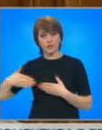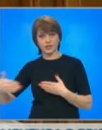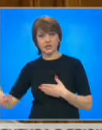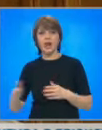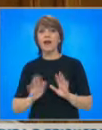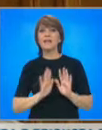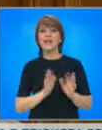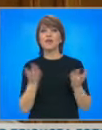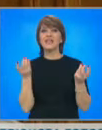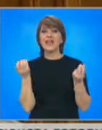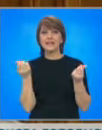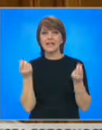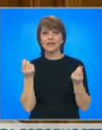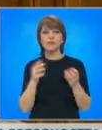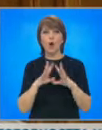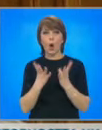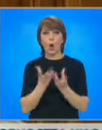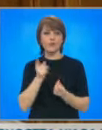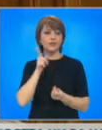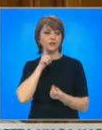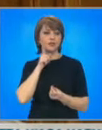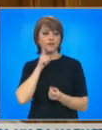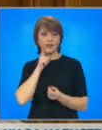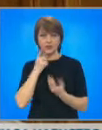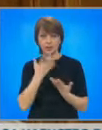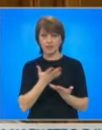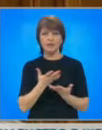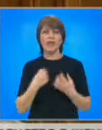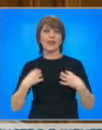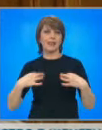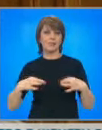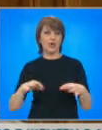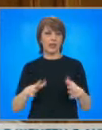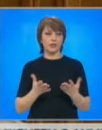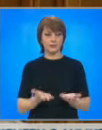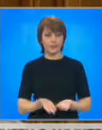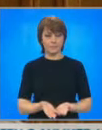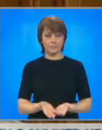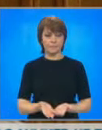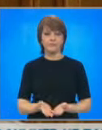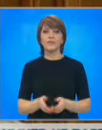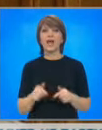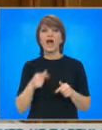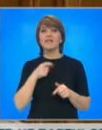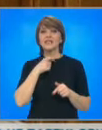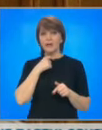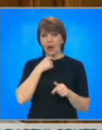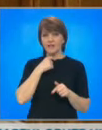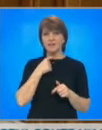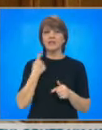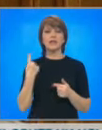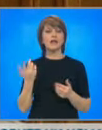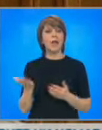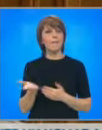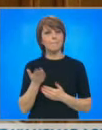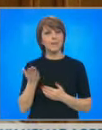са общочовешки, хуманни, демократични. Той е бил и